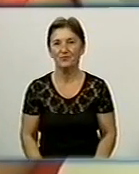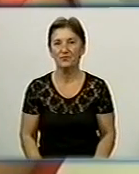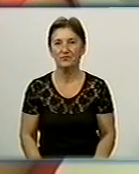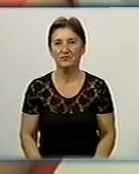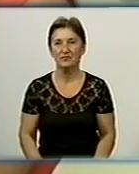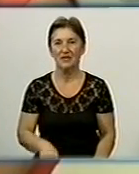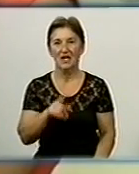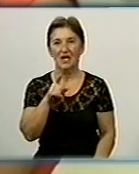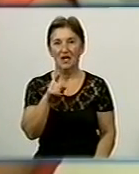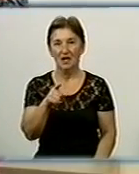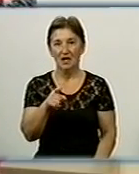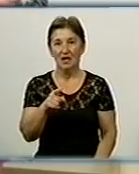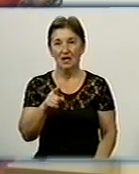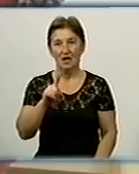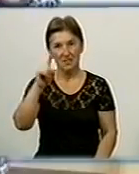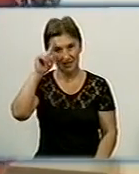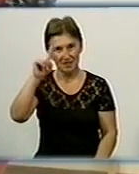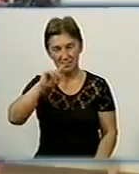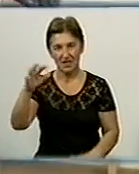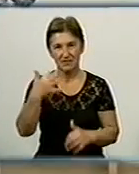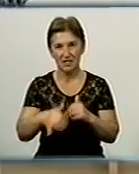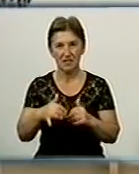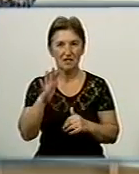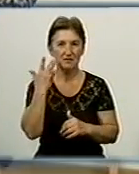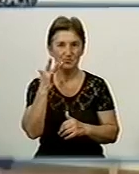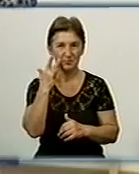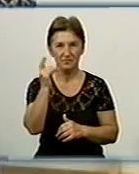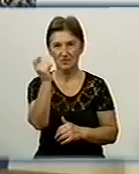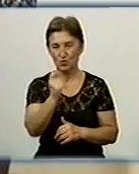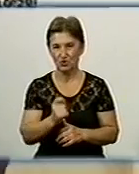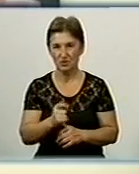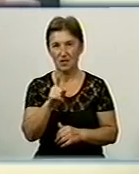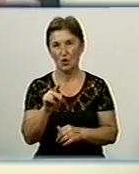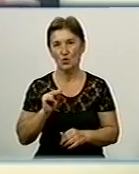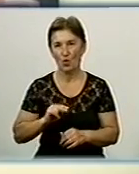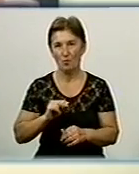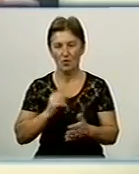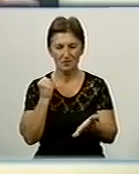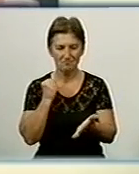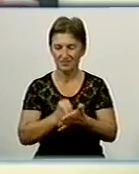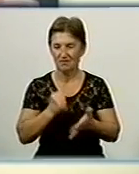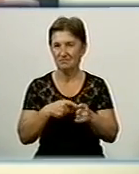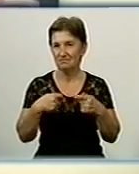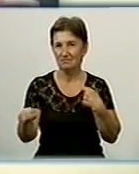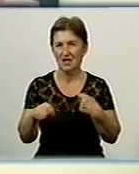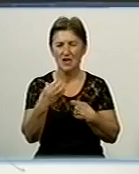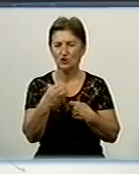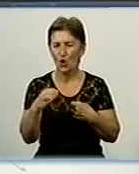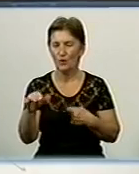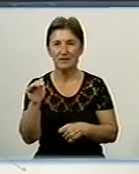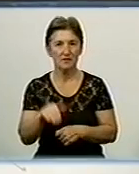Христина Катракіс – рок-зірка серед художників у Сполучених Штатах Америки. Її роботи йдуть з молотка за сотні тисяч доларів.